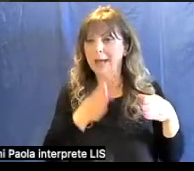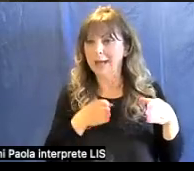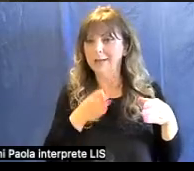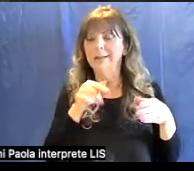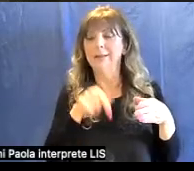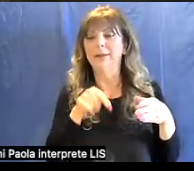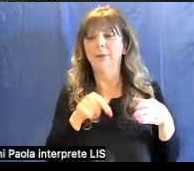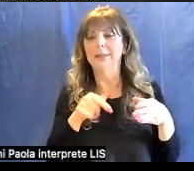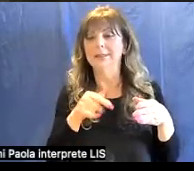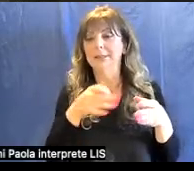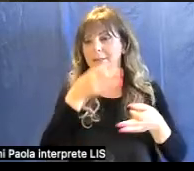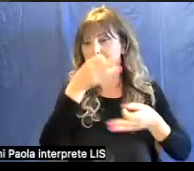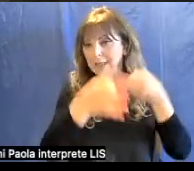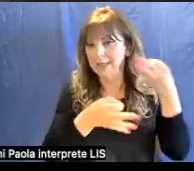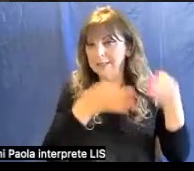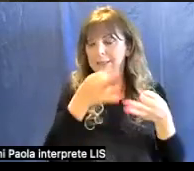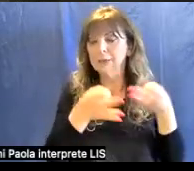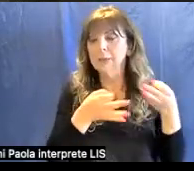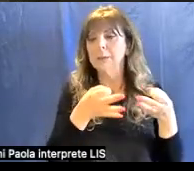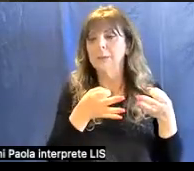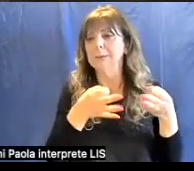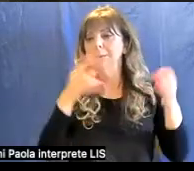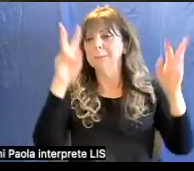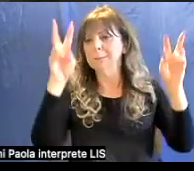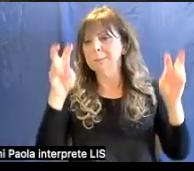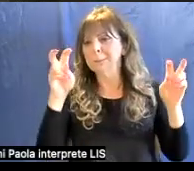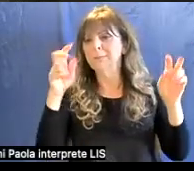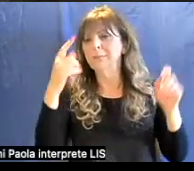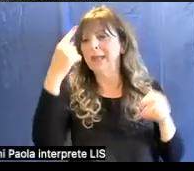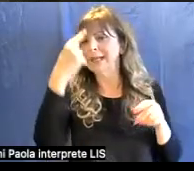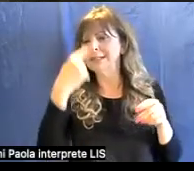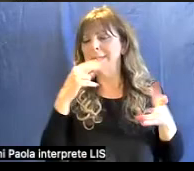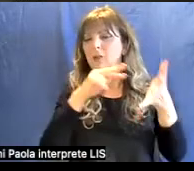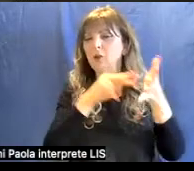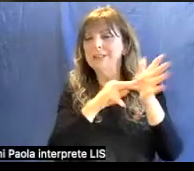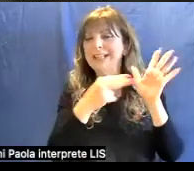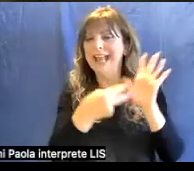sarà dedicata all'aspetto più tecnico